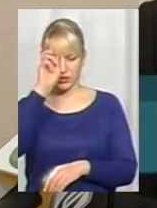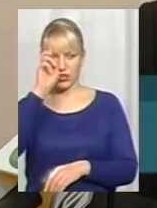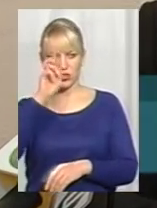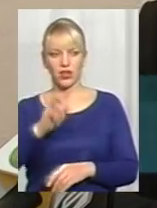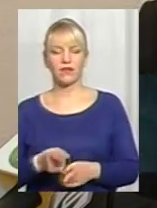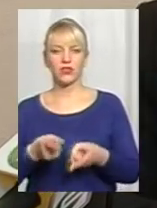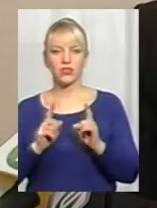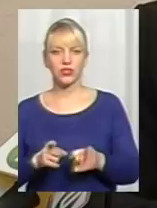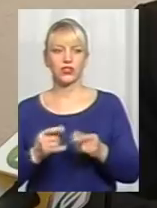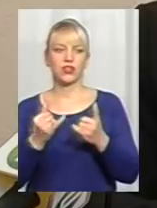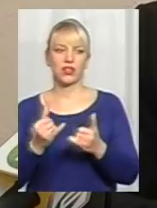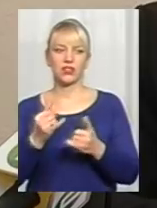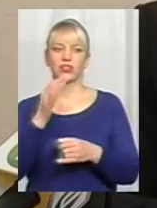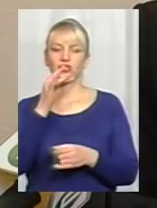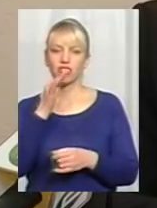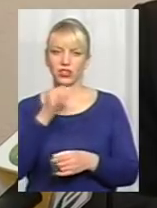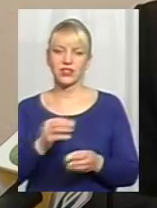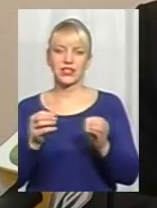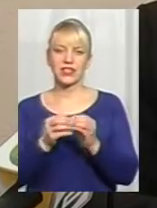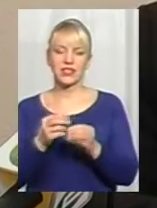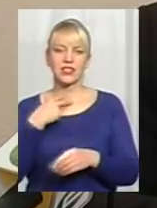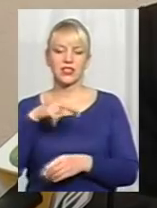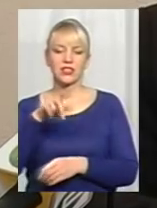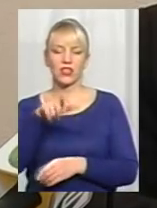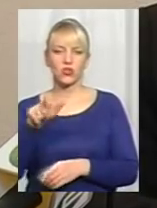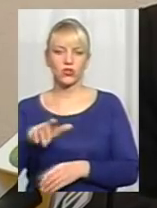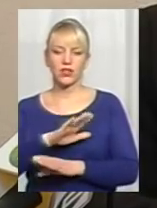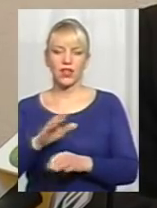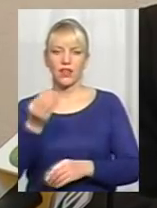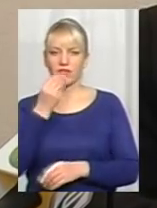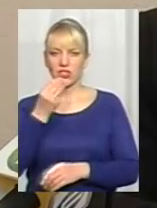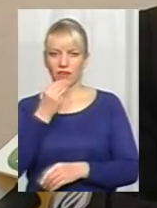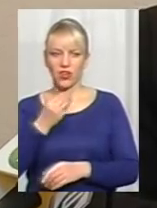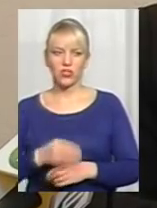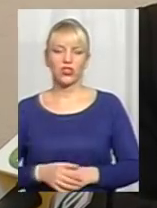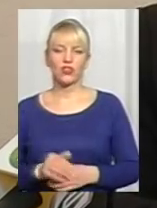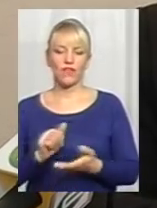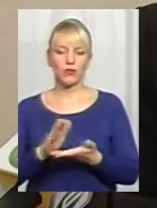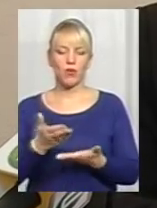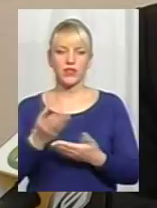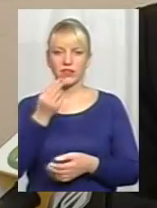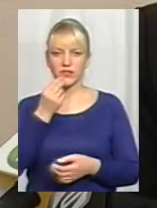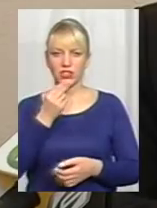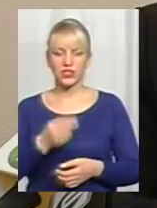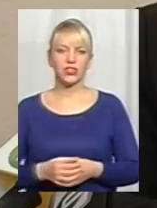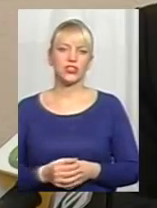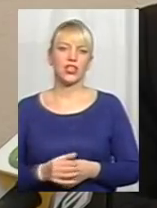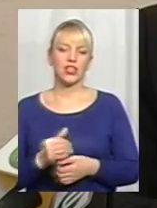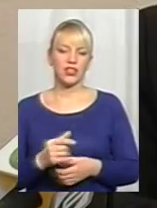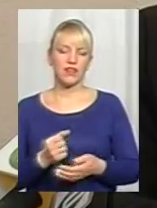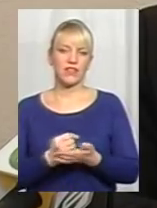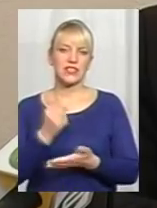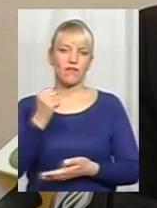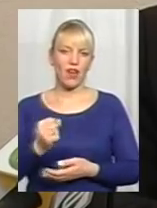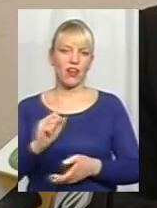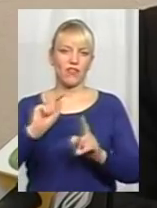Дійсно, на даний час 10 засуджених не вживають їжу, відмовисти відживання, висувають певні умоги